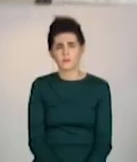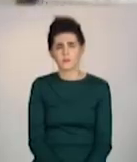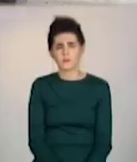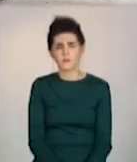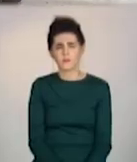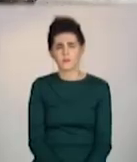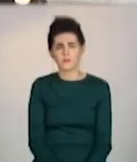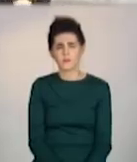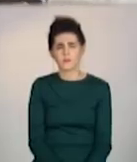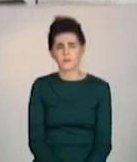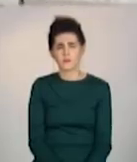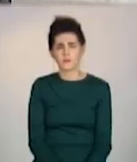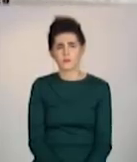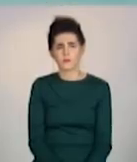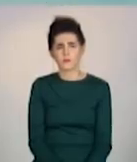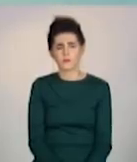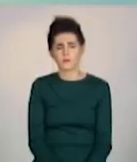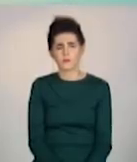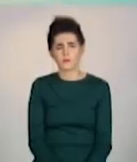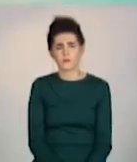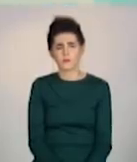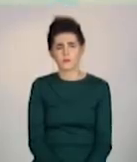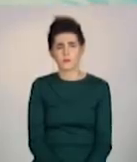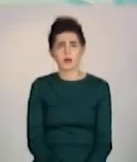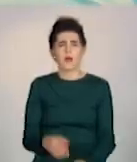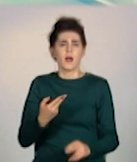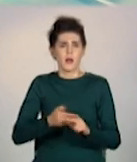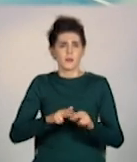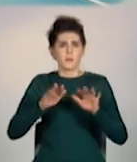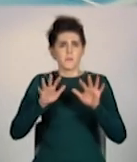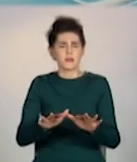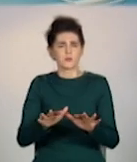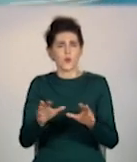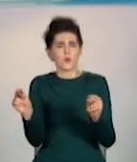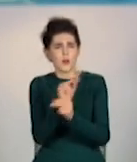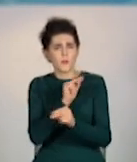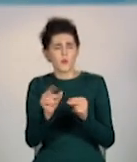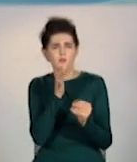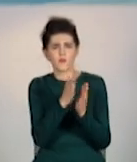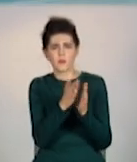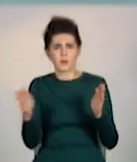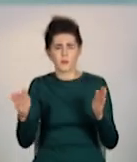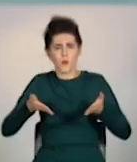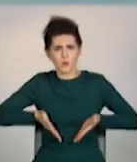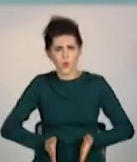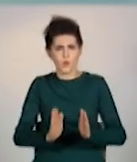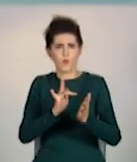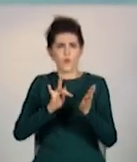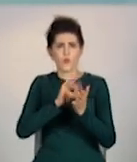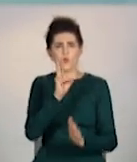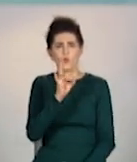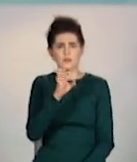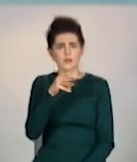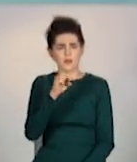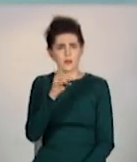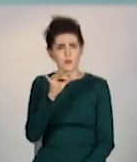телеканал «Донбас». У стані ремонту пологови в Костянтинівці вже другий рік